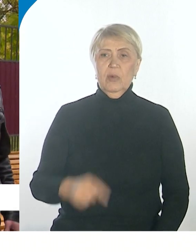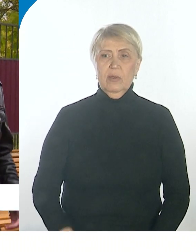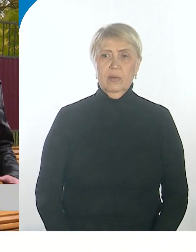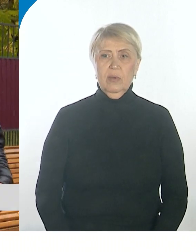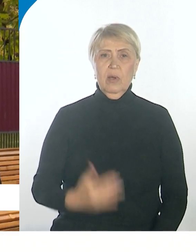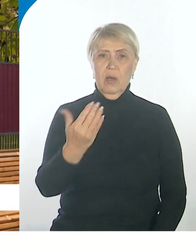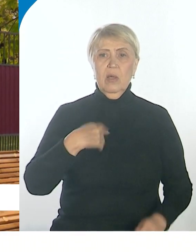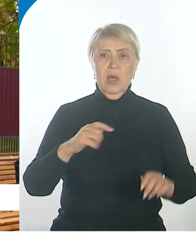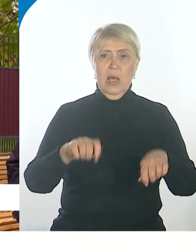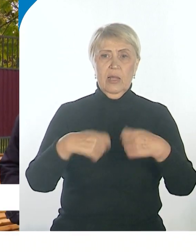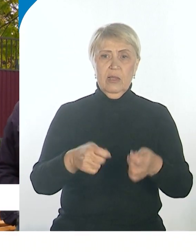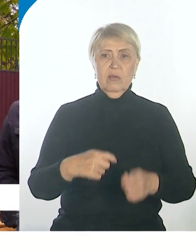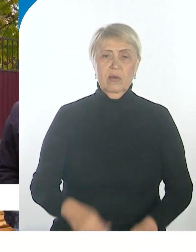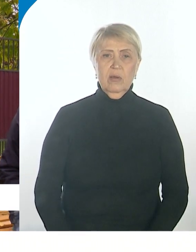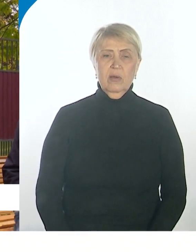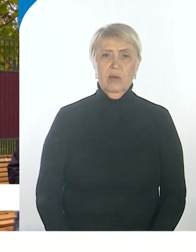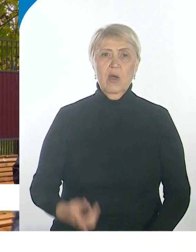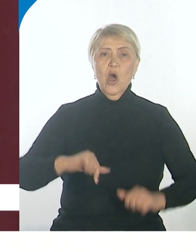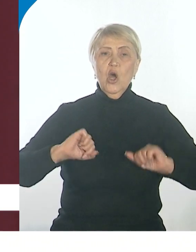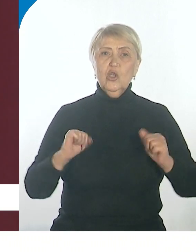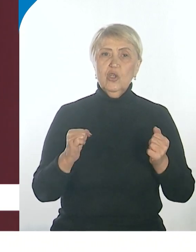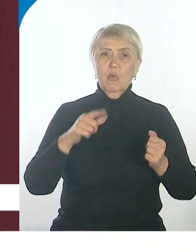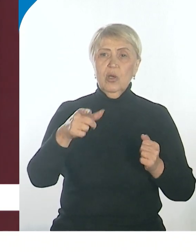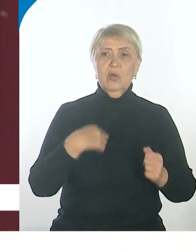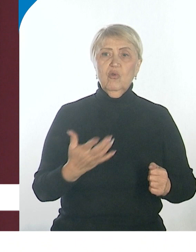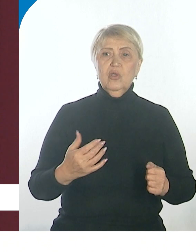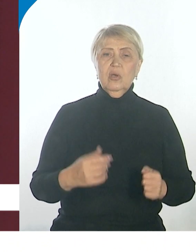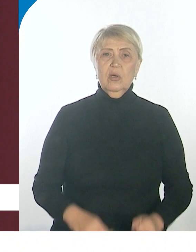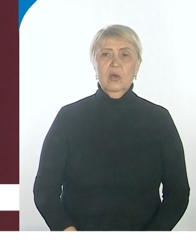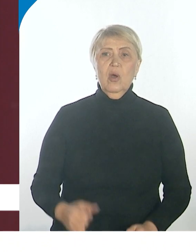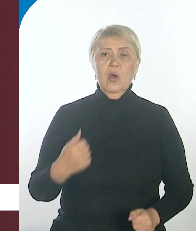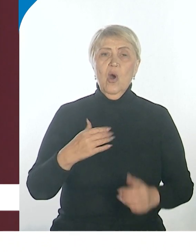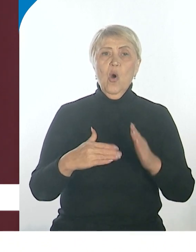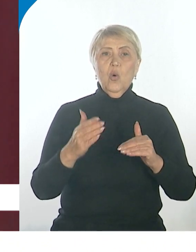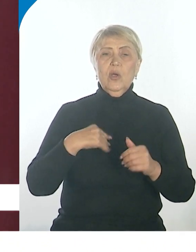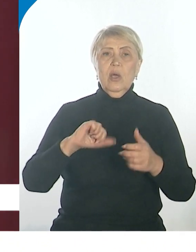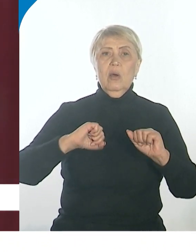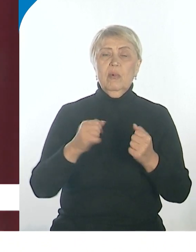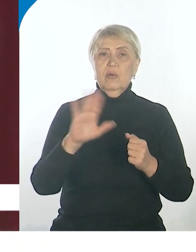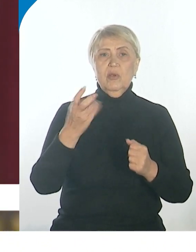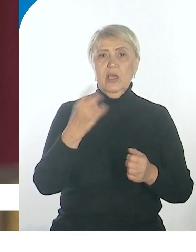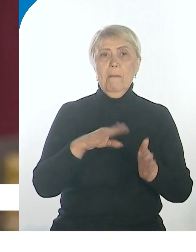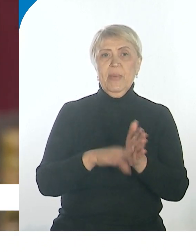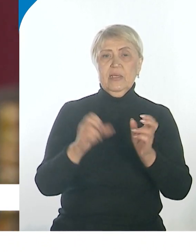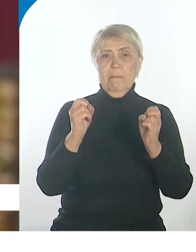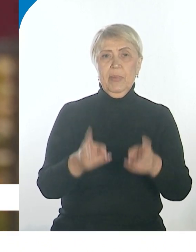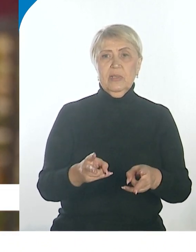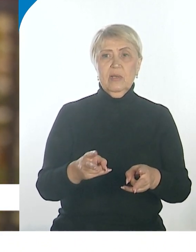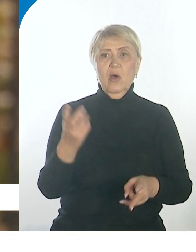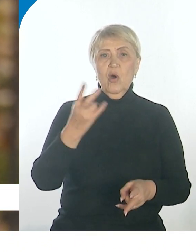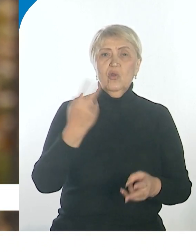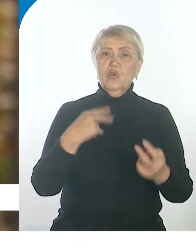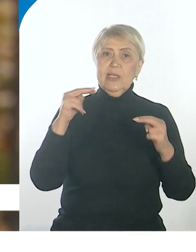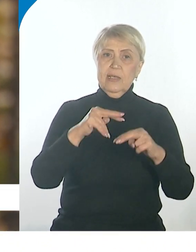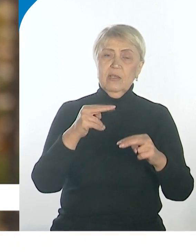обжигать зимой руки детям от мороза, ну, от переказа. Ну, и безопасность. Ну, единственное, что надо за ней следить,